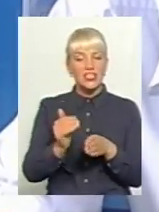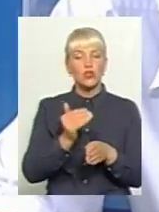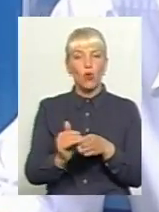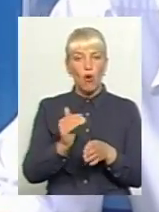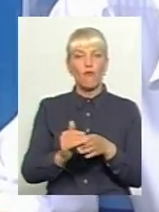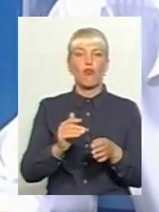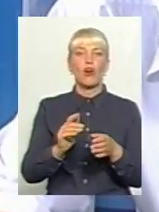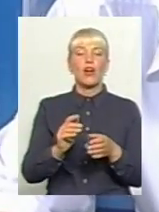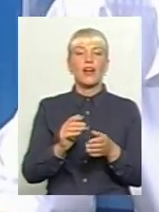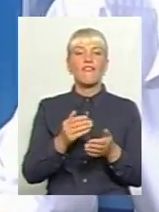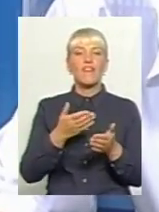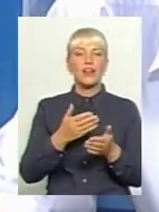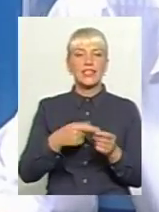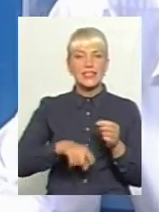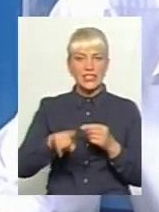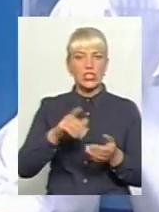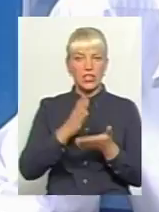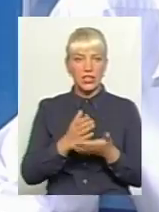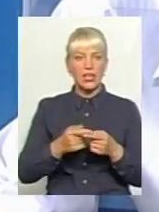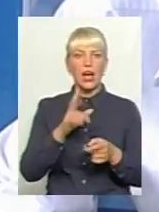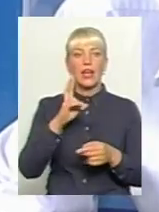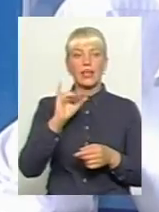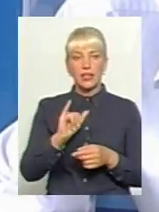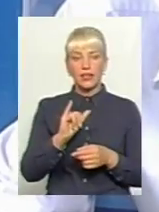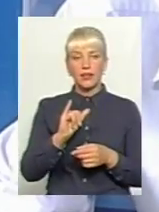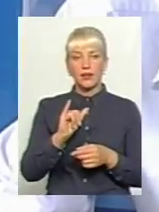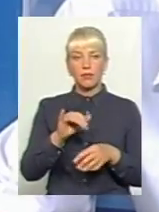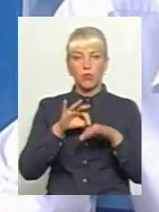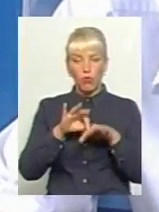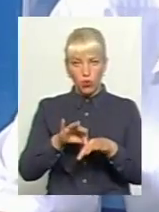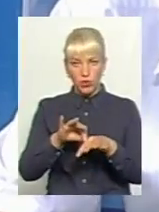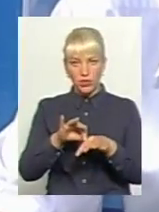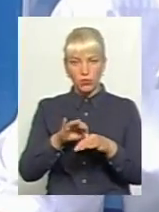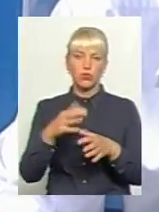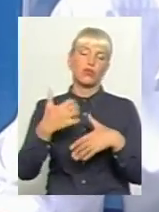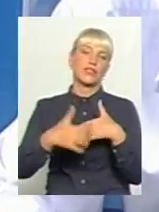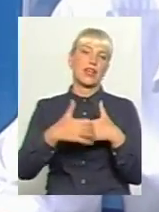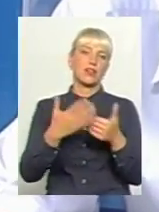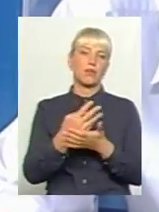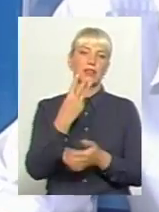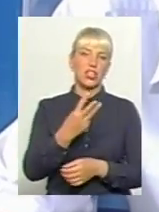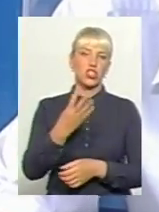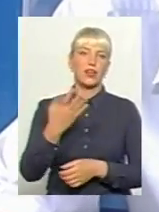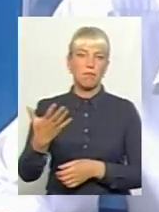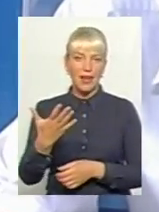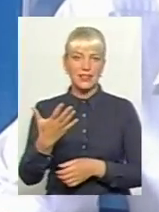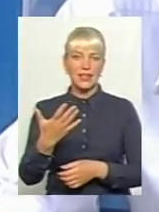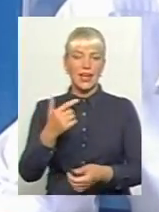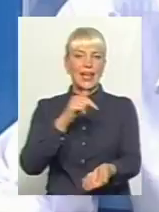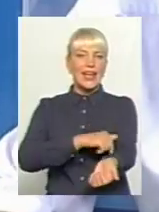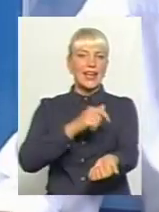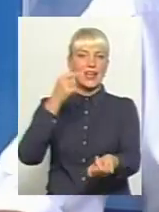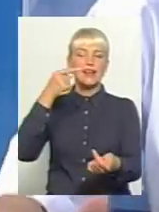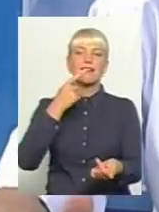функція збережена. А при гострому ми зразу проводимо, ну, в середньому, 3-4-5 діалізів,